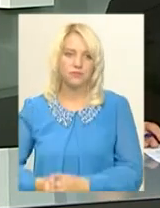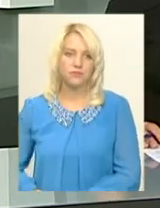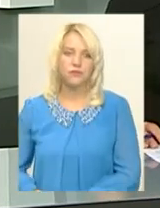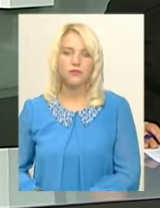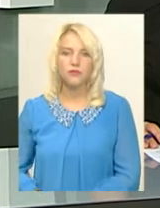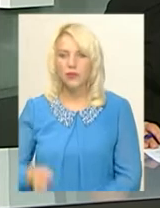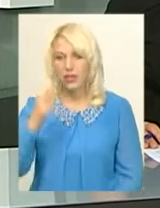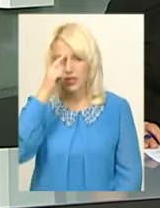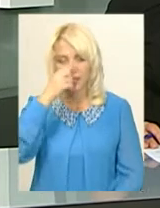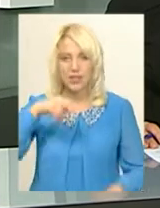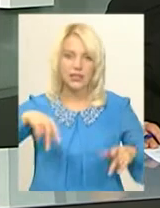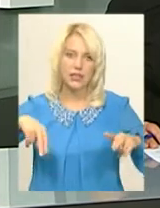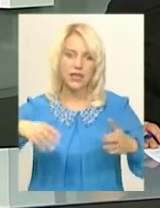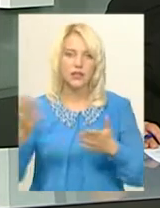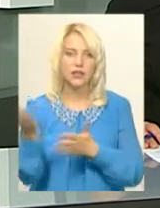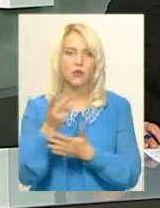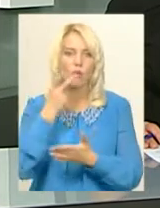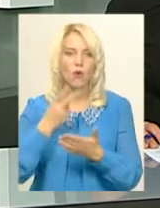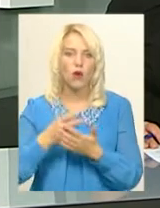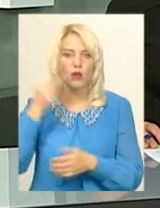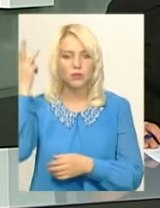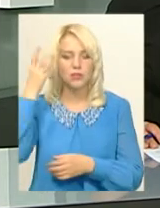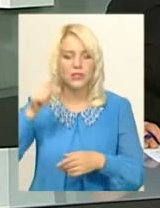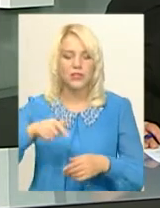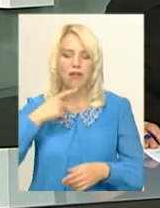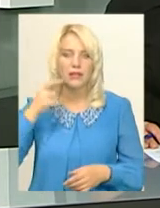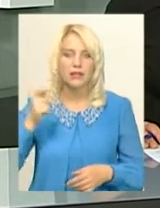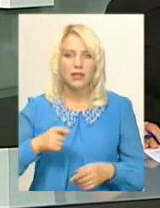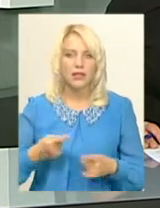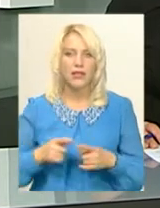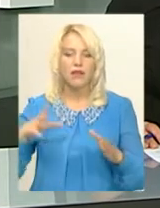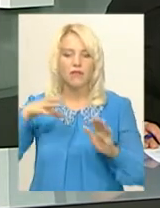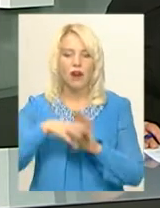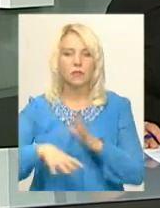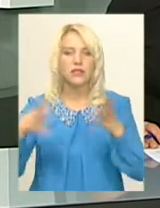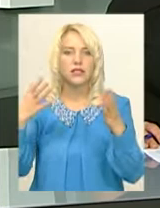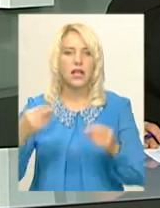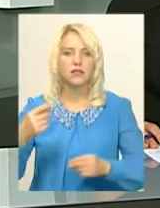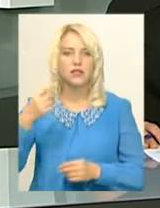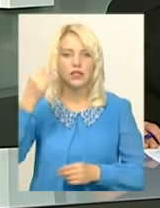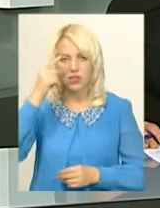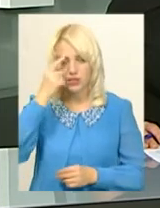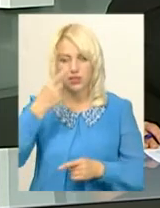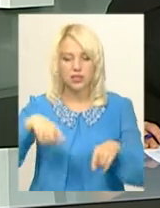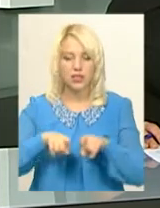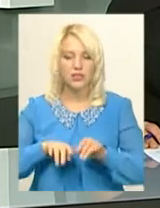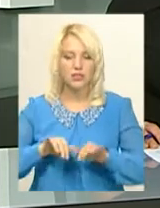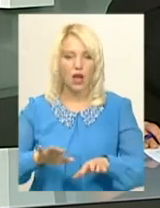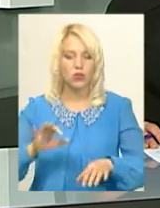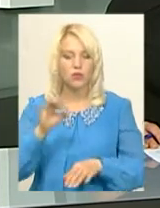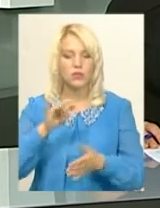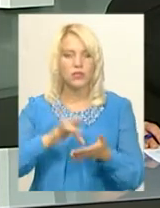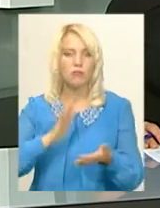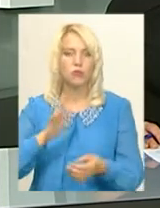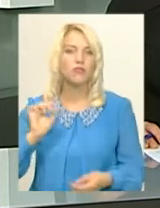Індійські танці та кіно покажуть у Хмельницькому цієї неділі в рамках Днів Індії. Такий захід в обласному центрі відбуватиметься вперше.